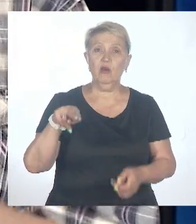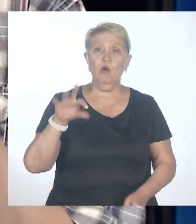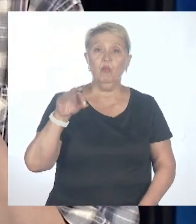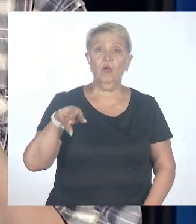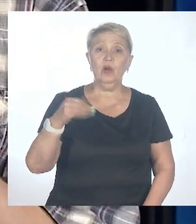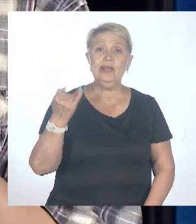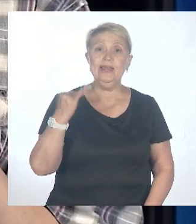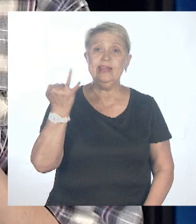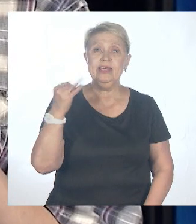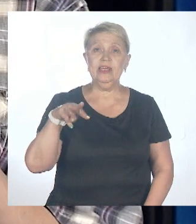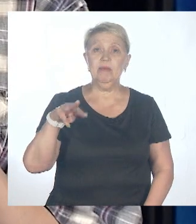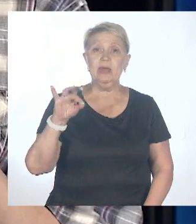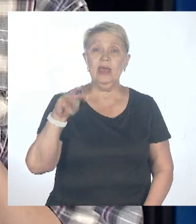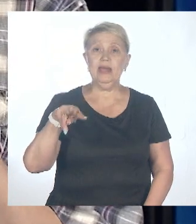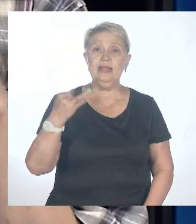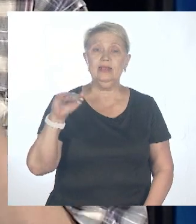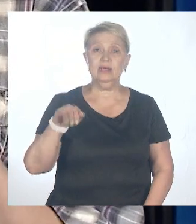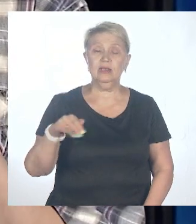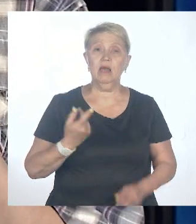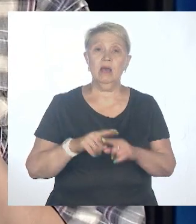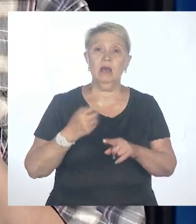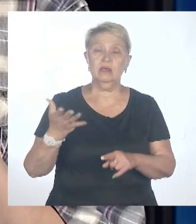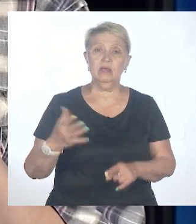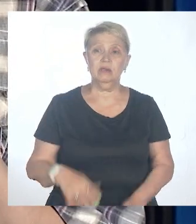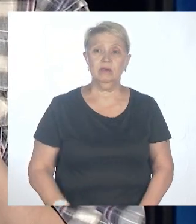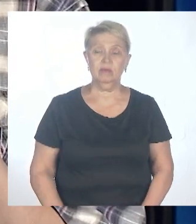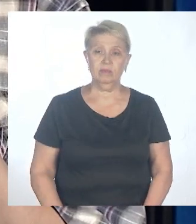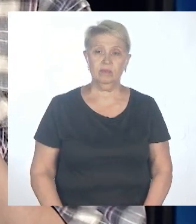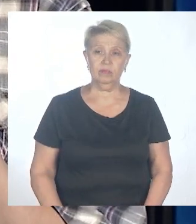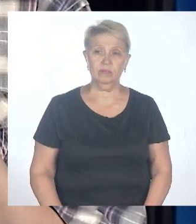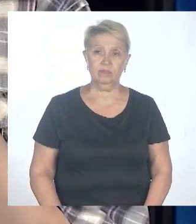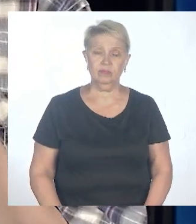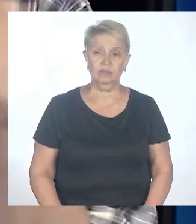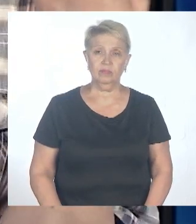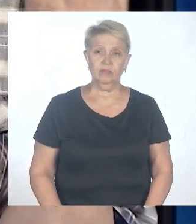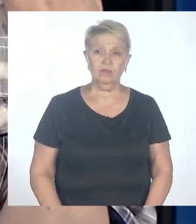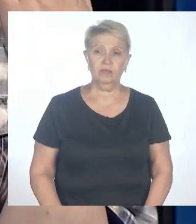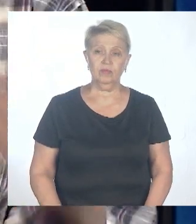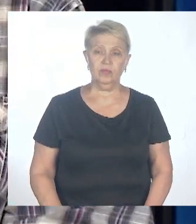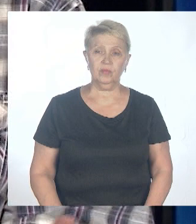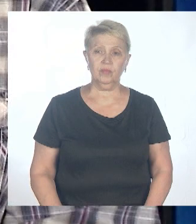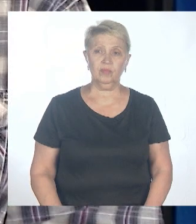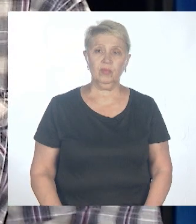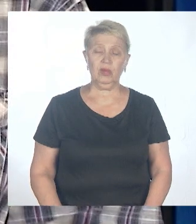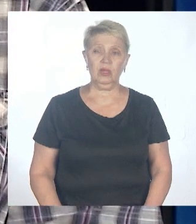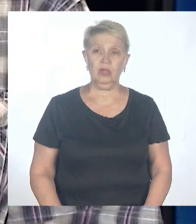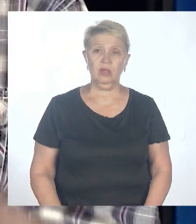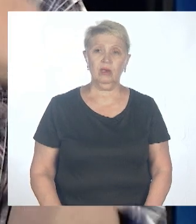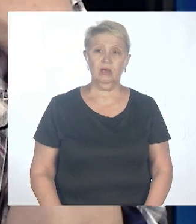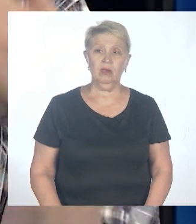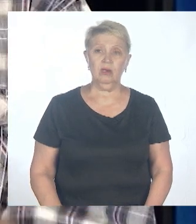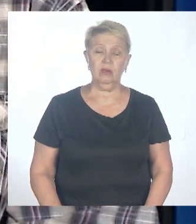вот такой вот конгломерат. Это Пакистан и Афганистан. Однако, сейчас мы смотрим и опять в Нигерии